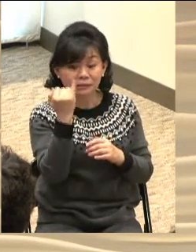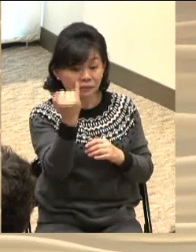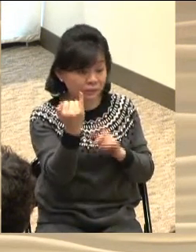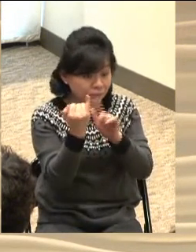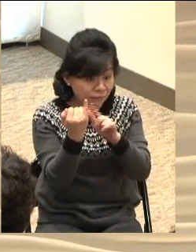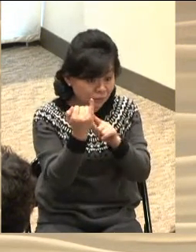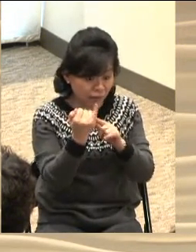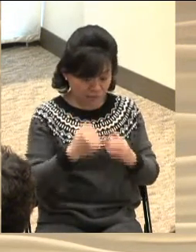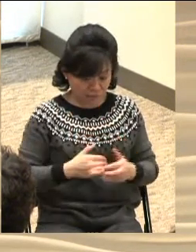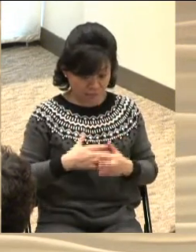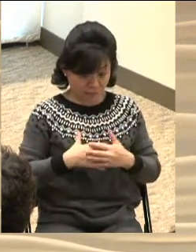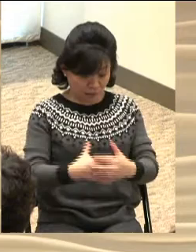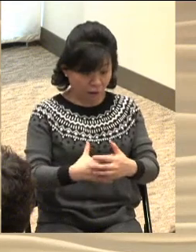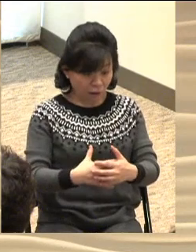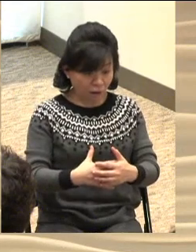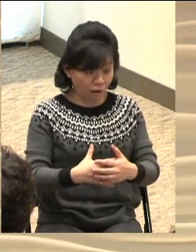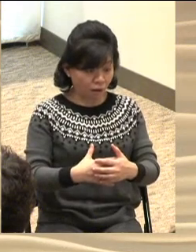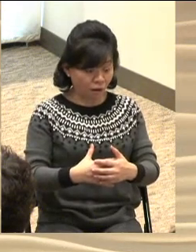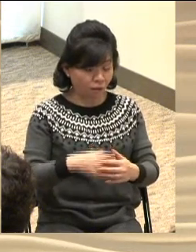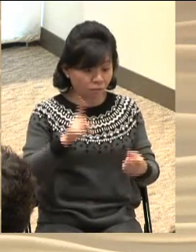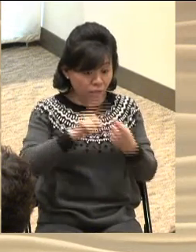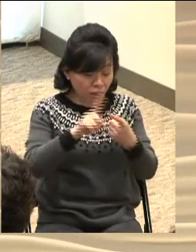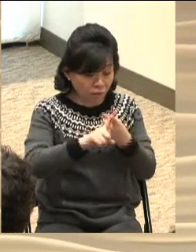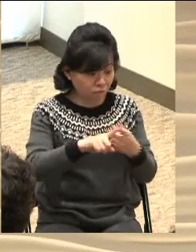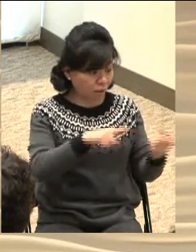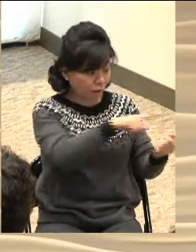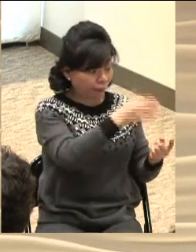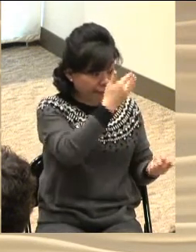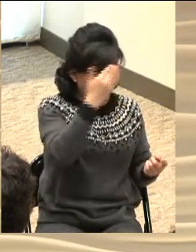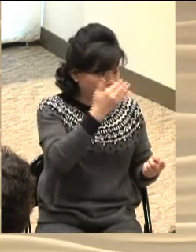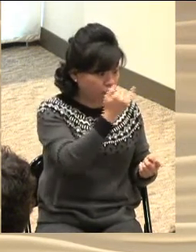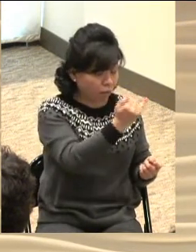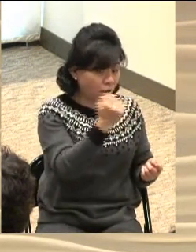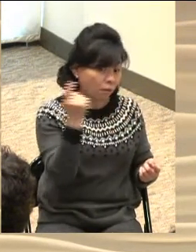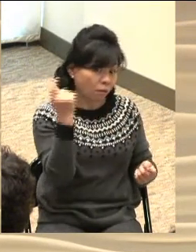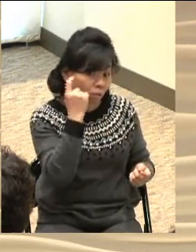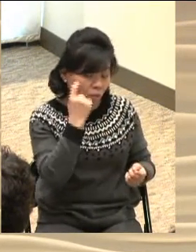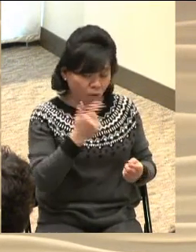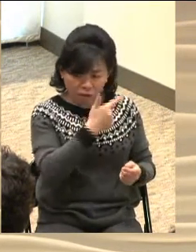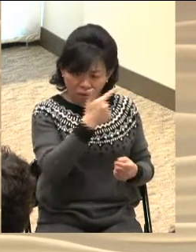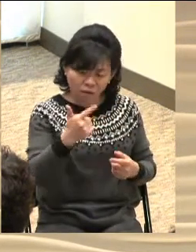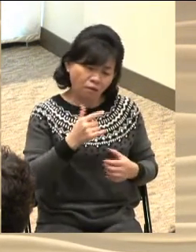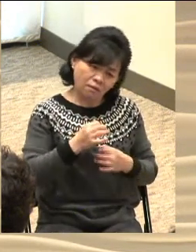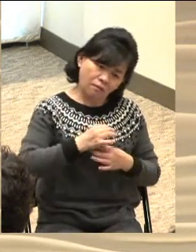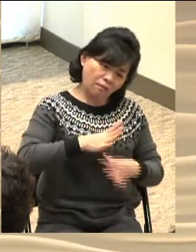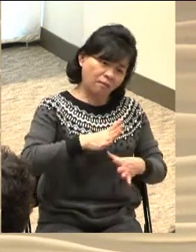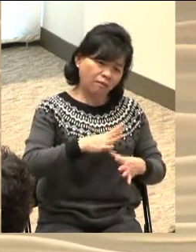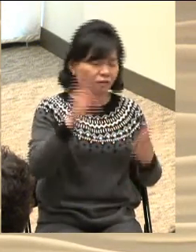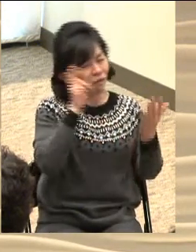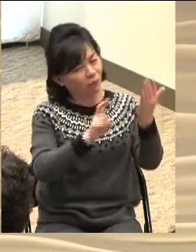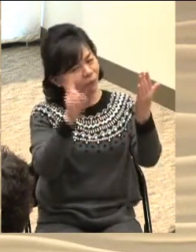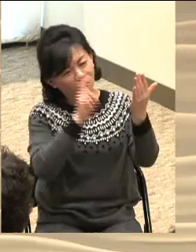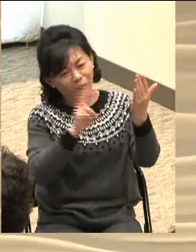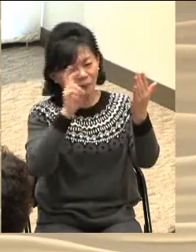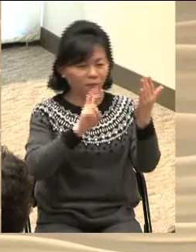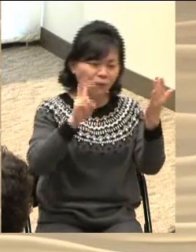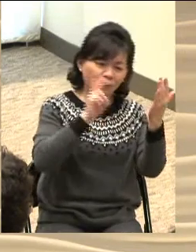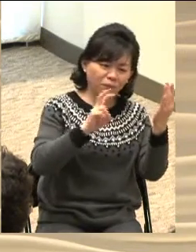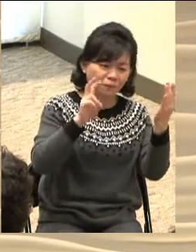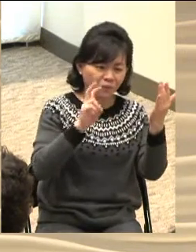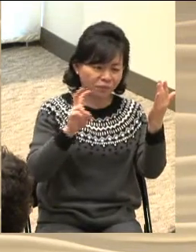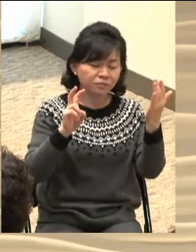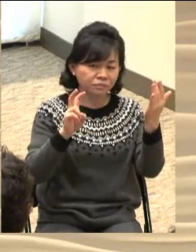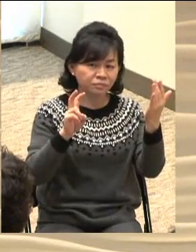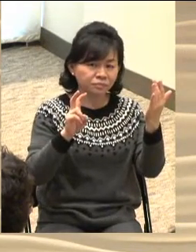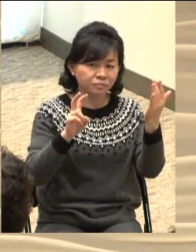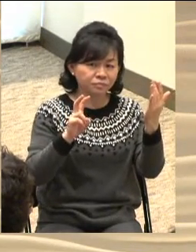잉태 사실을 알게 된 마리아는 또 어떻습니까 그녀도 큰 기쁨으로 찬송을 시작하죠 역시 제임스티소가